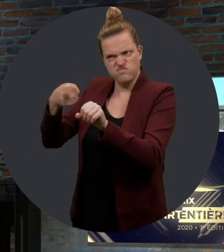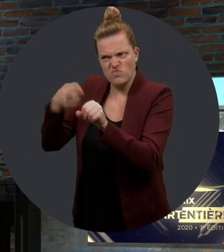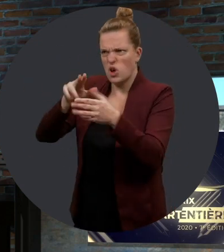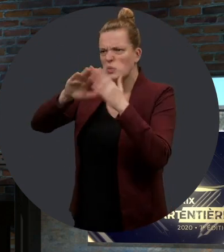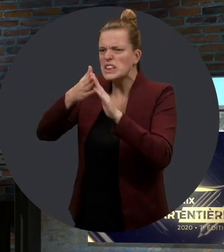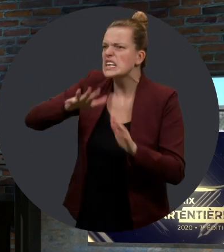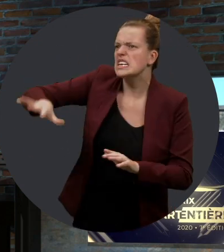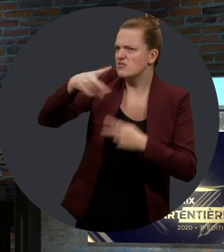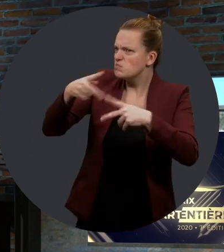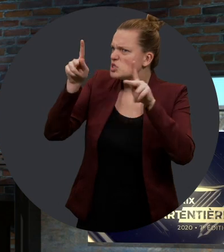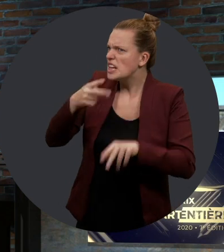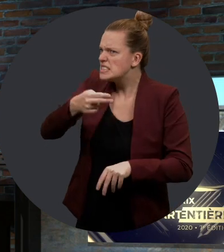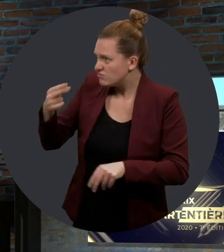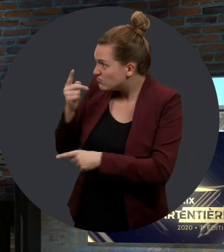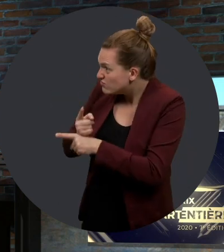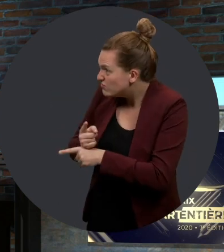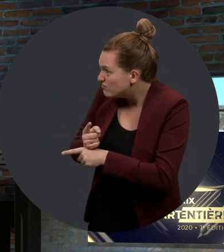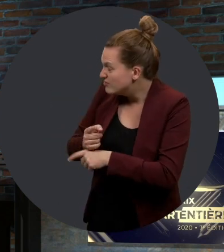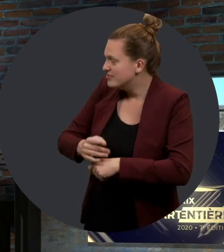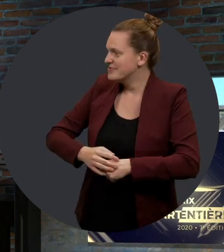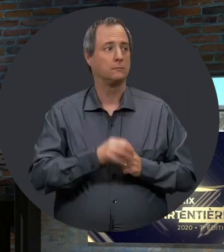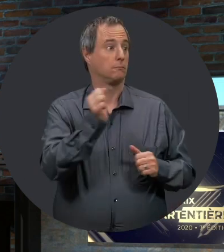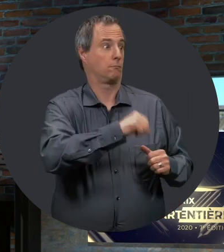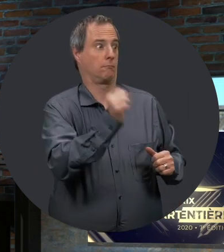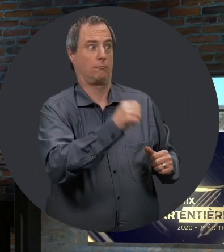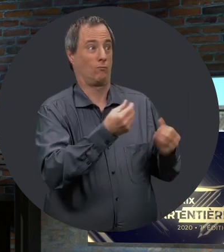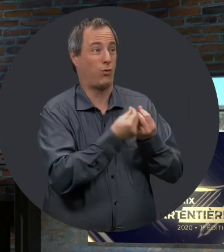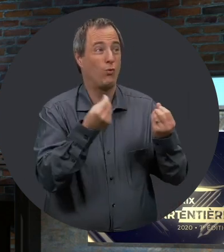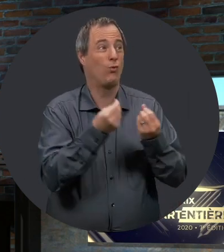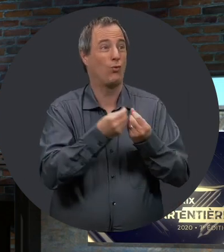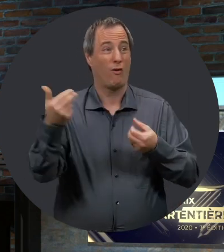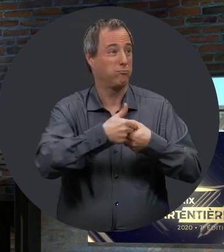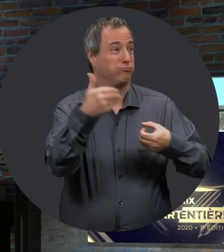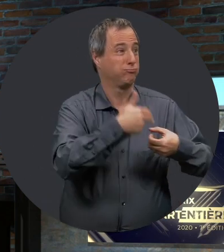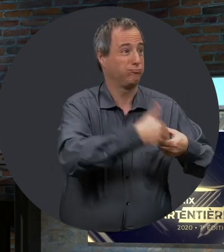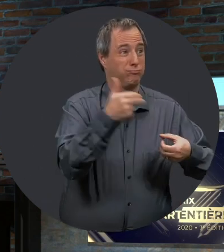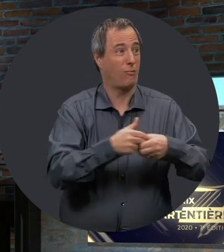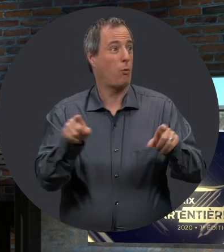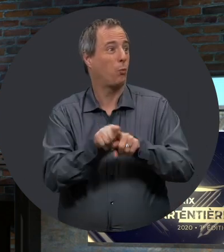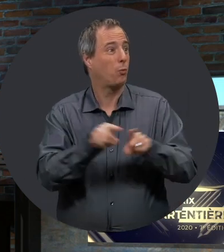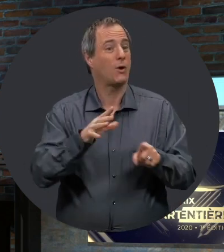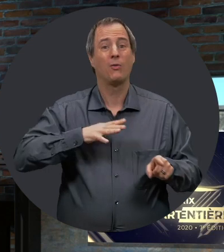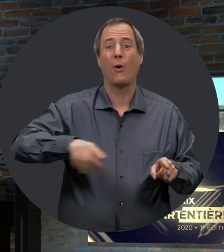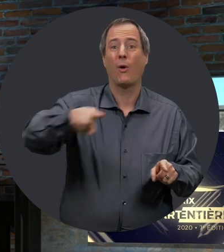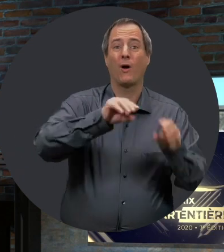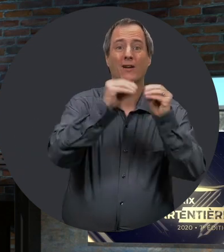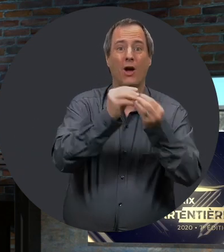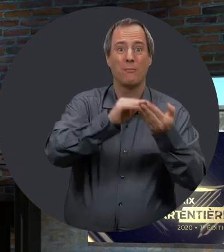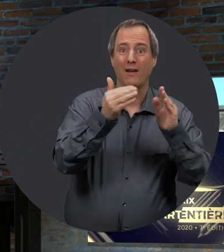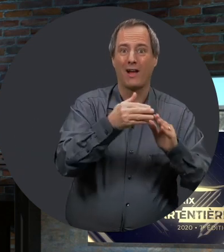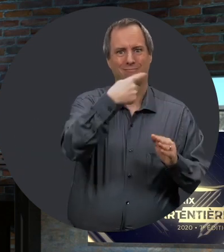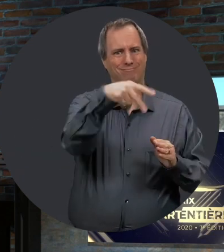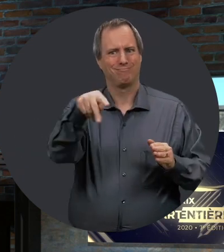activement dans leur communauté auprès de personnes handicapées? Oui. Beaucoup de membres sont actifs au sein d